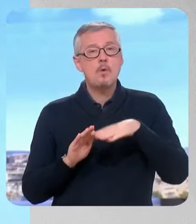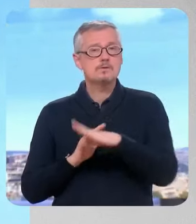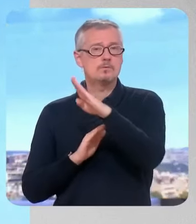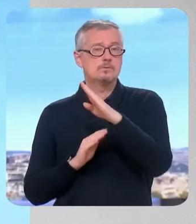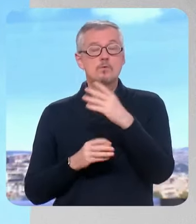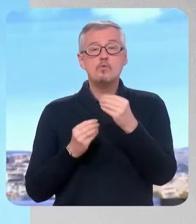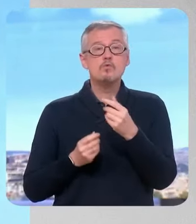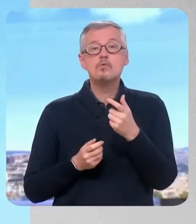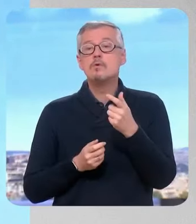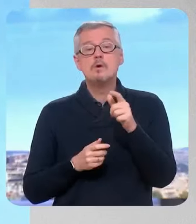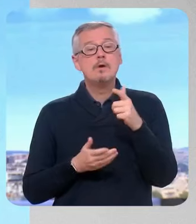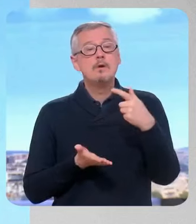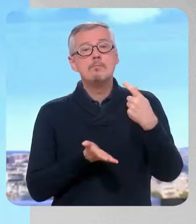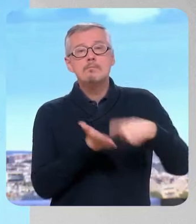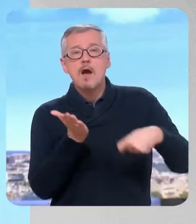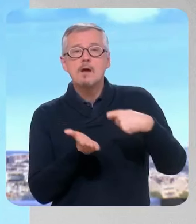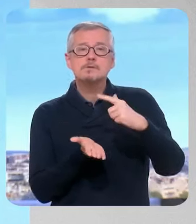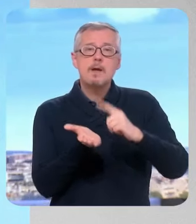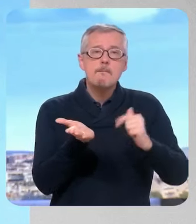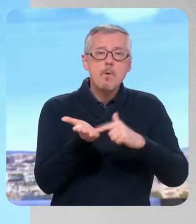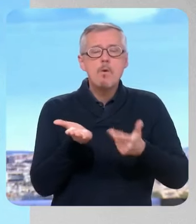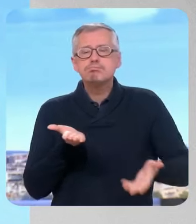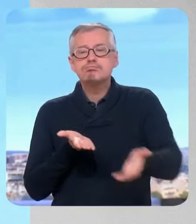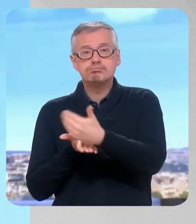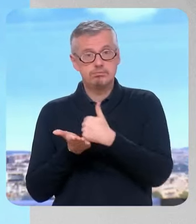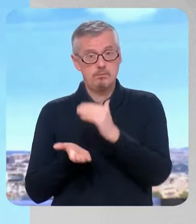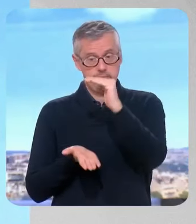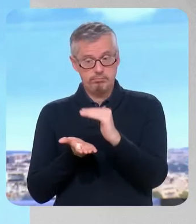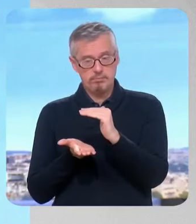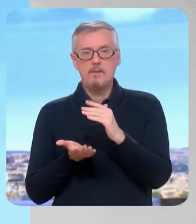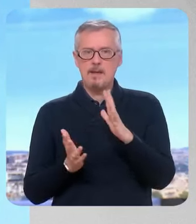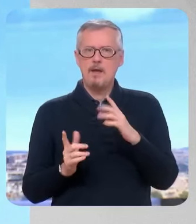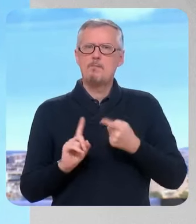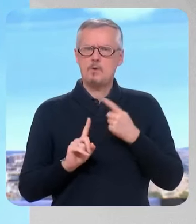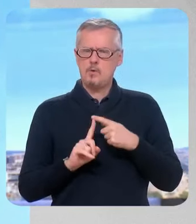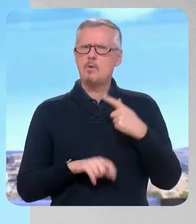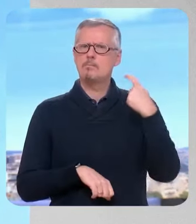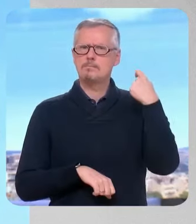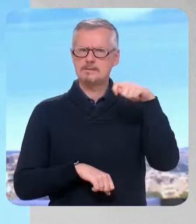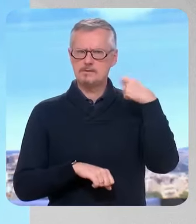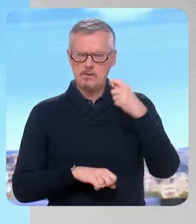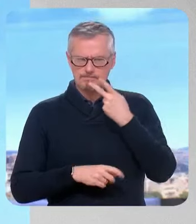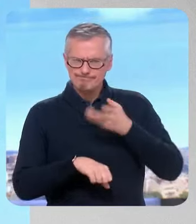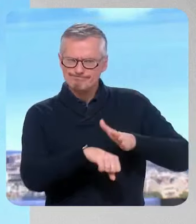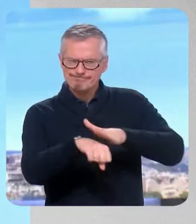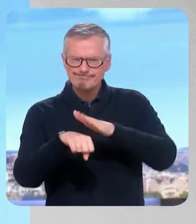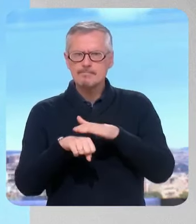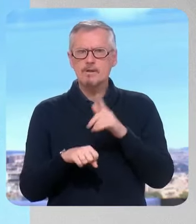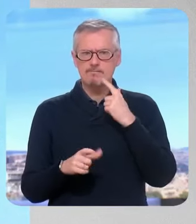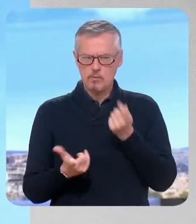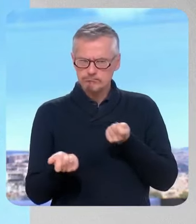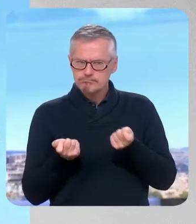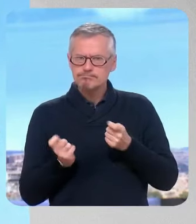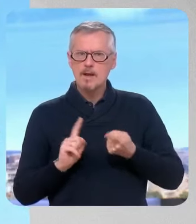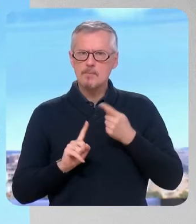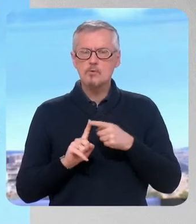rentrées financières sont plus faibles. Et donc, le président de la République a eu raison de rappeler qu'il fallait le faire sans manœuvrer avec l'anxiété